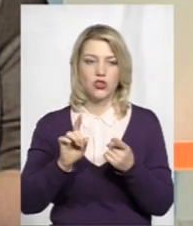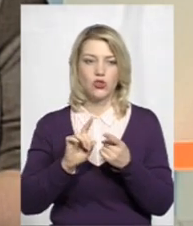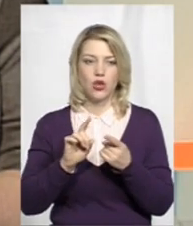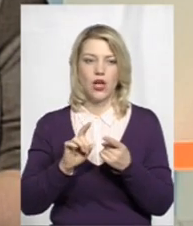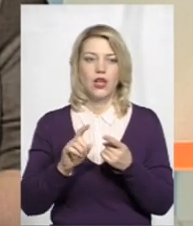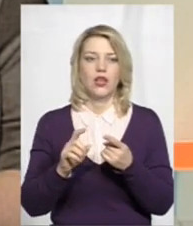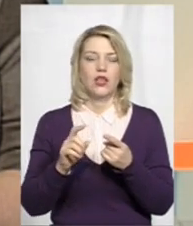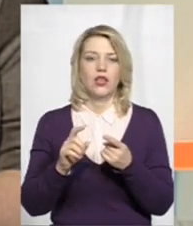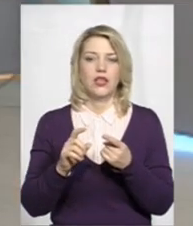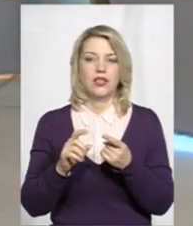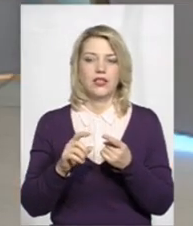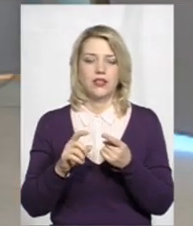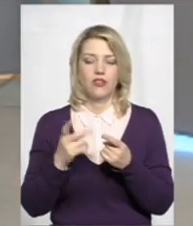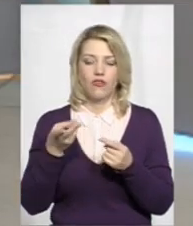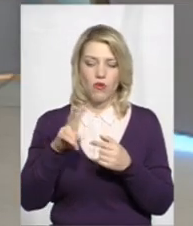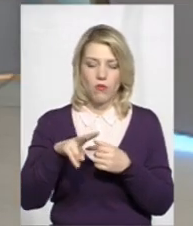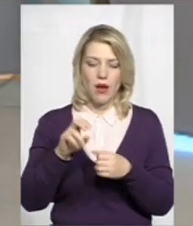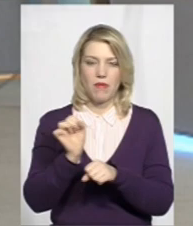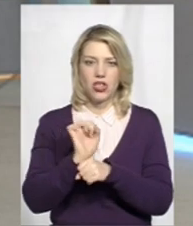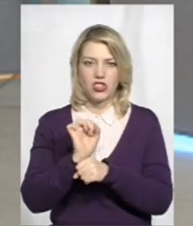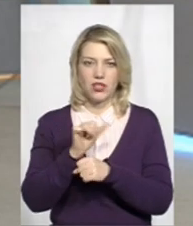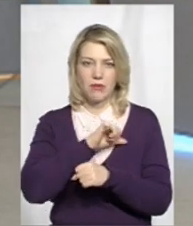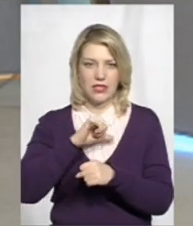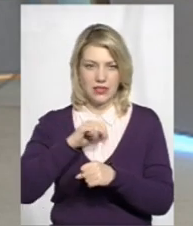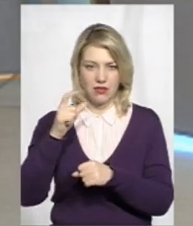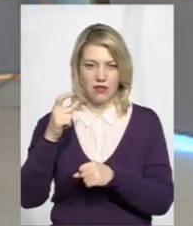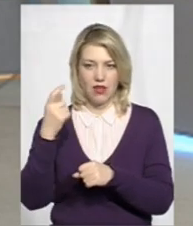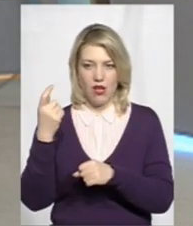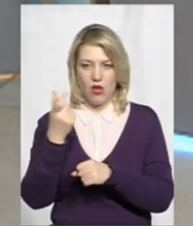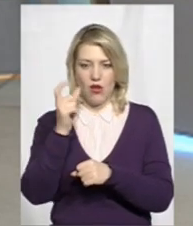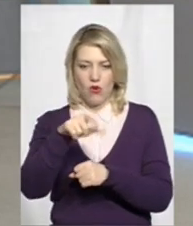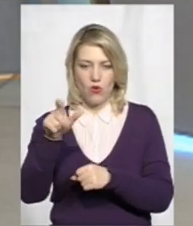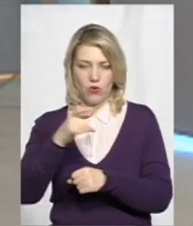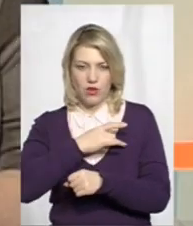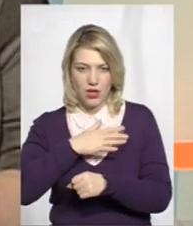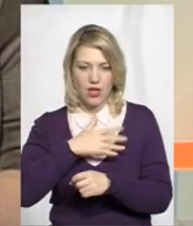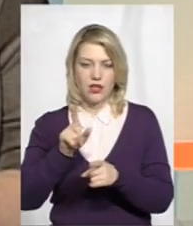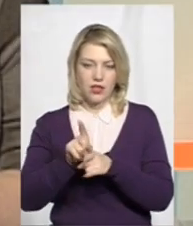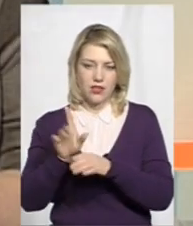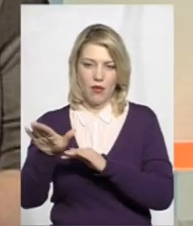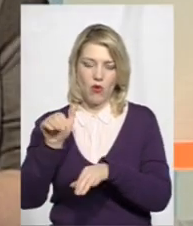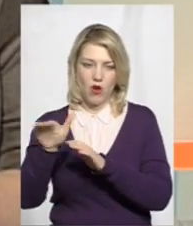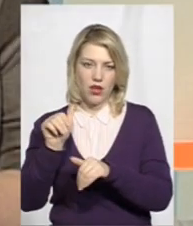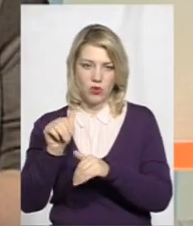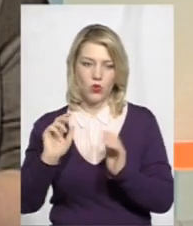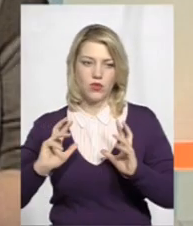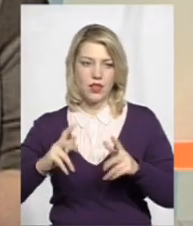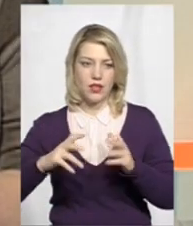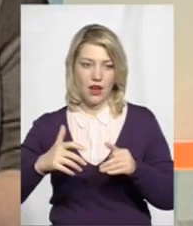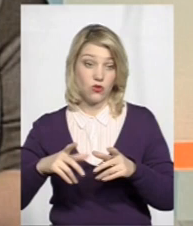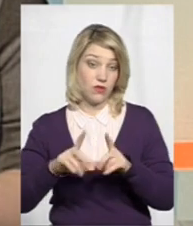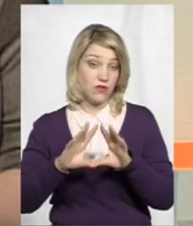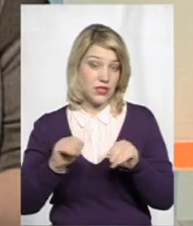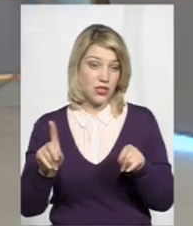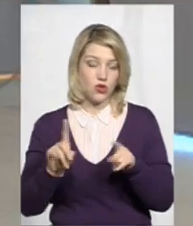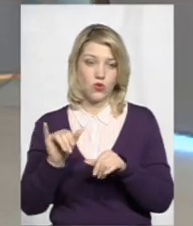машинами працівників і звертаються так само, наймають один великий трактор. Тобто, от, це все, в